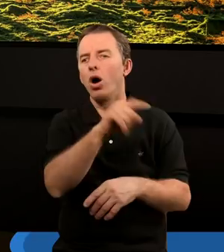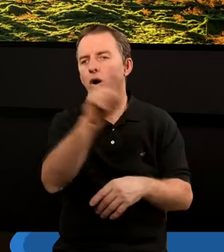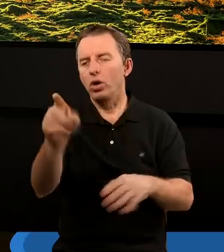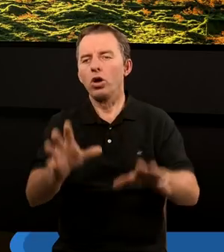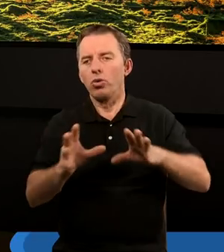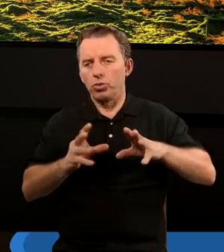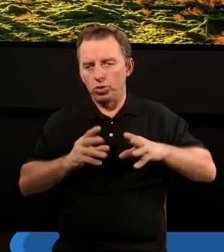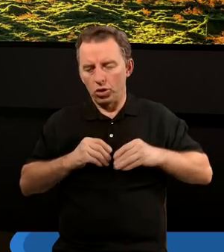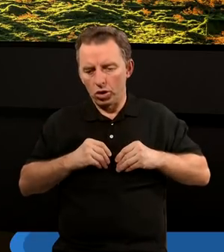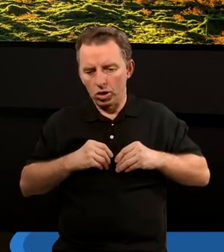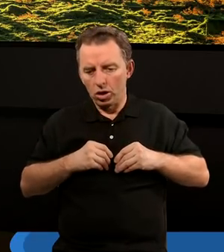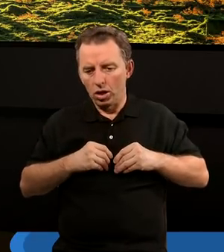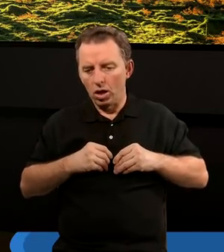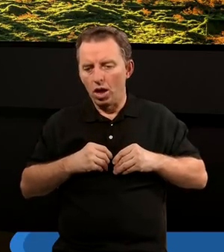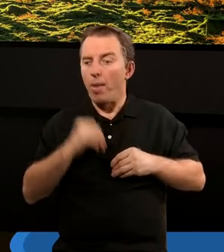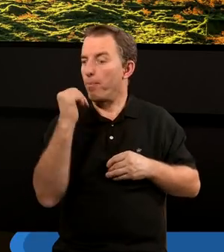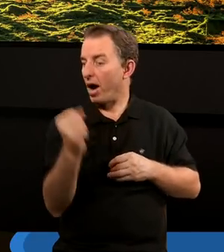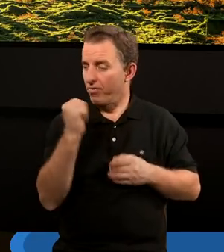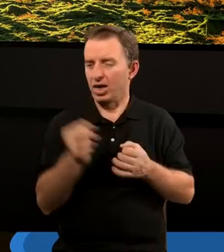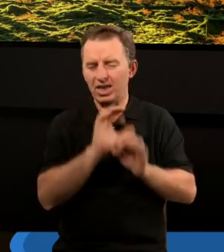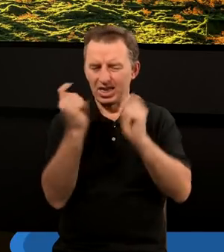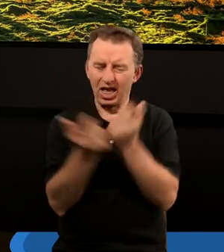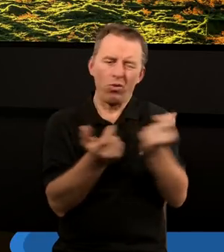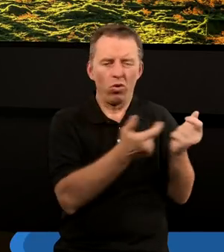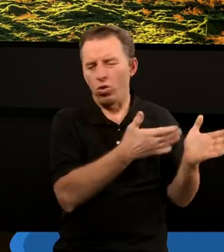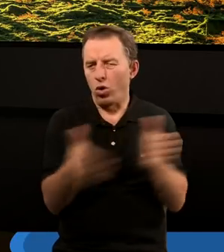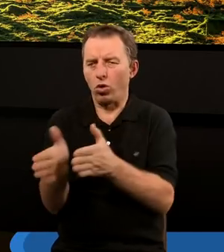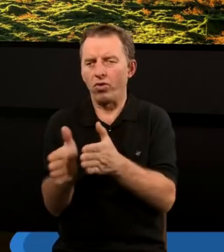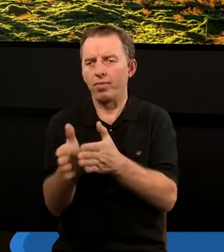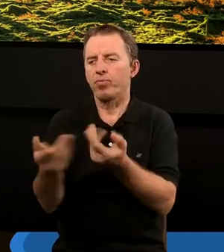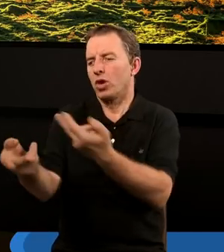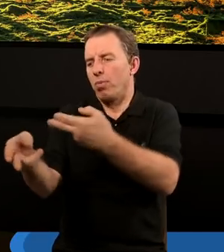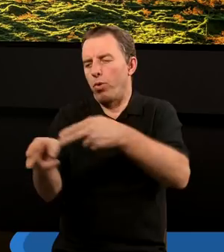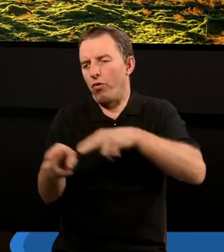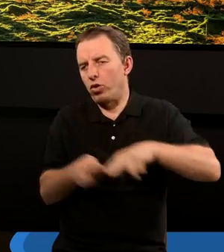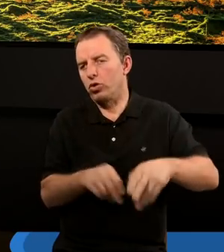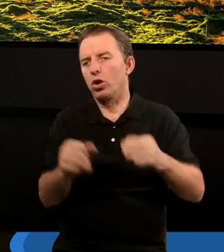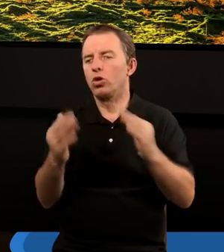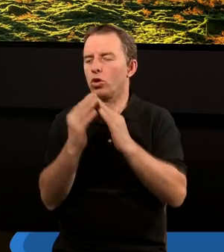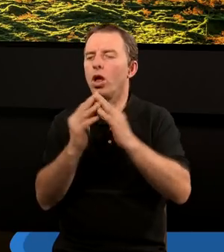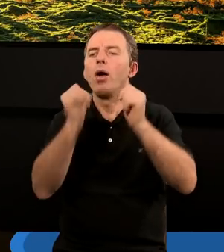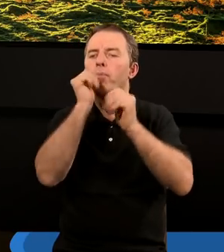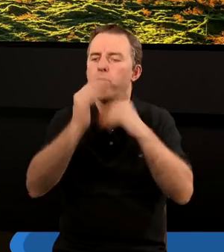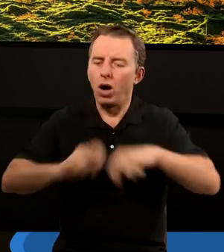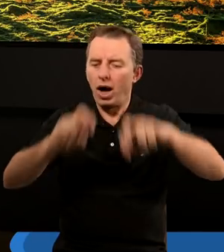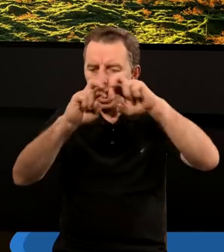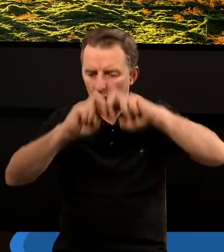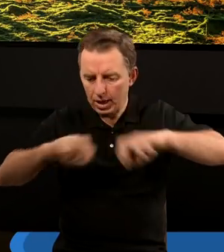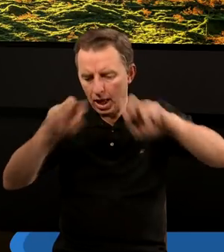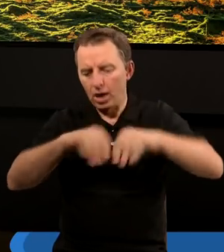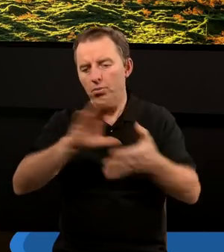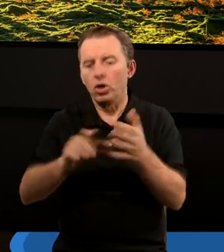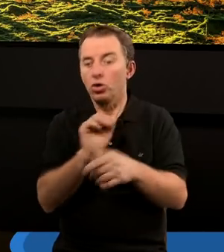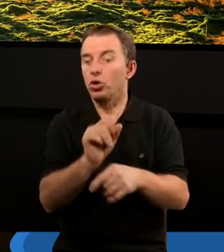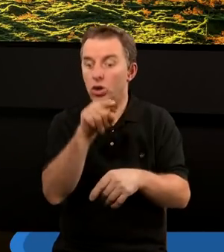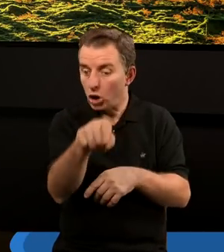oni przyjęli słowa Pawła z całą gotowością, ale powróciwszy do domu, badali codziennie Pisma,